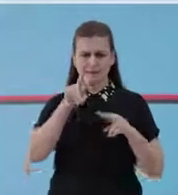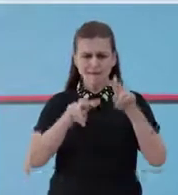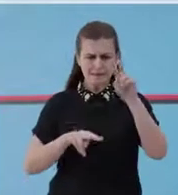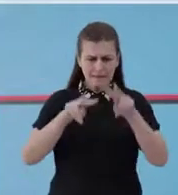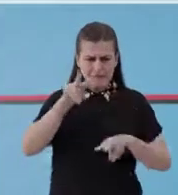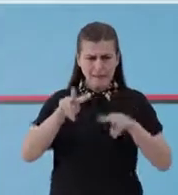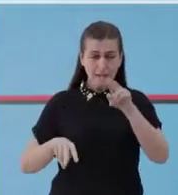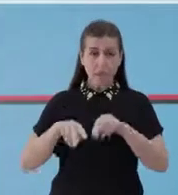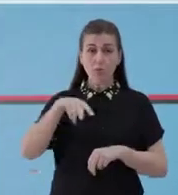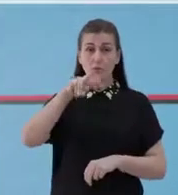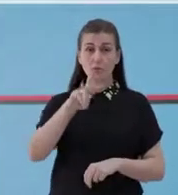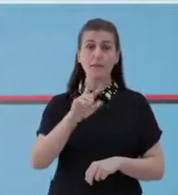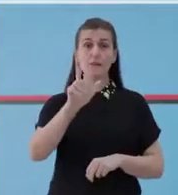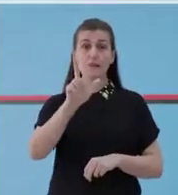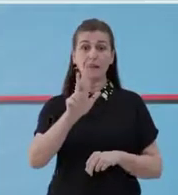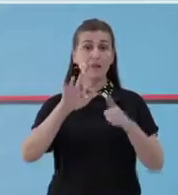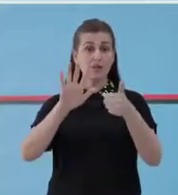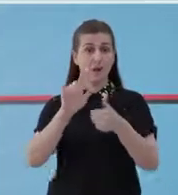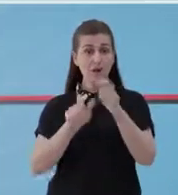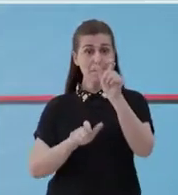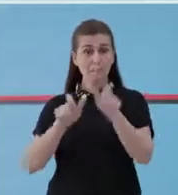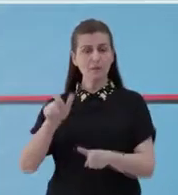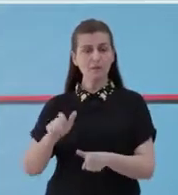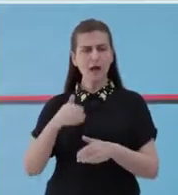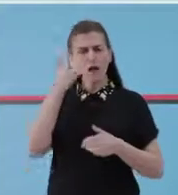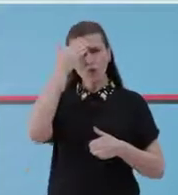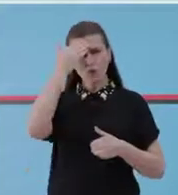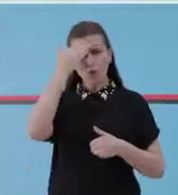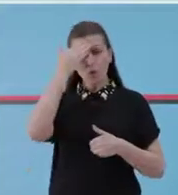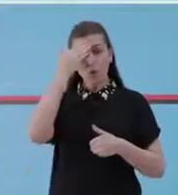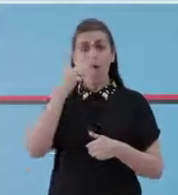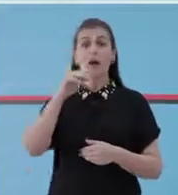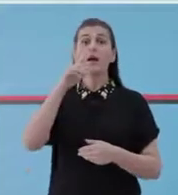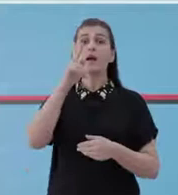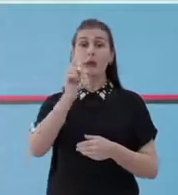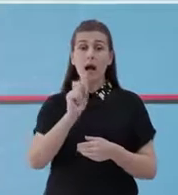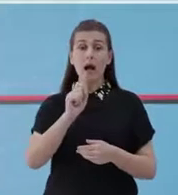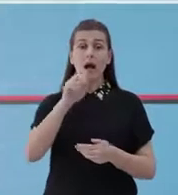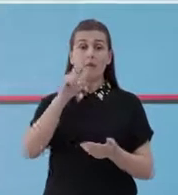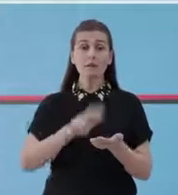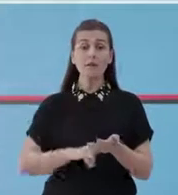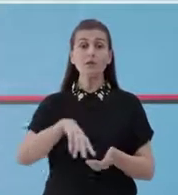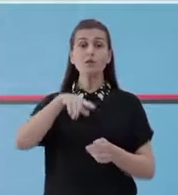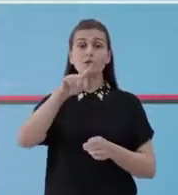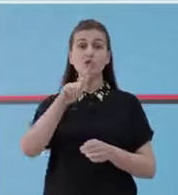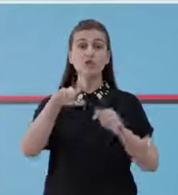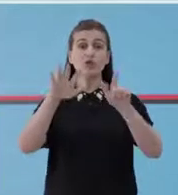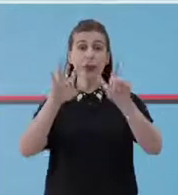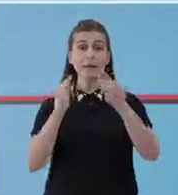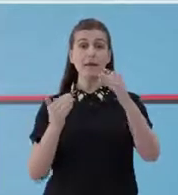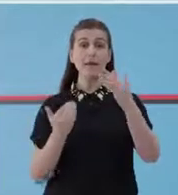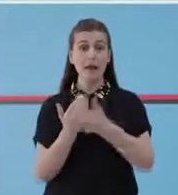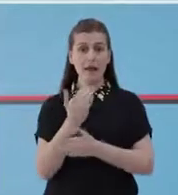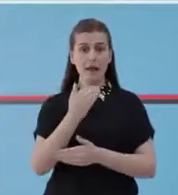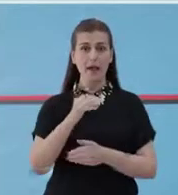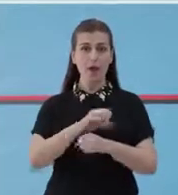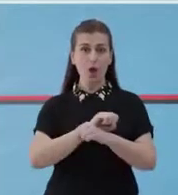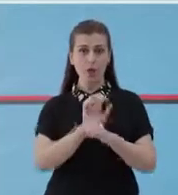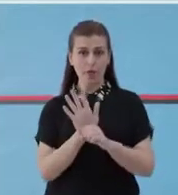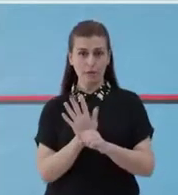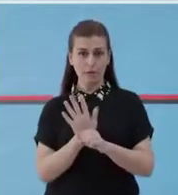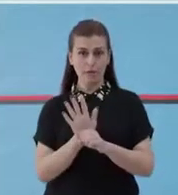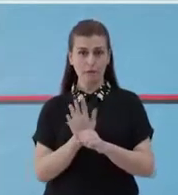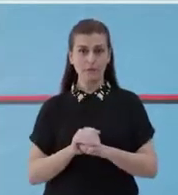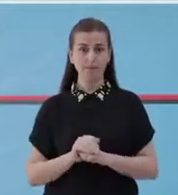236 personat të dushuar, prej të cilët janë konfirmuar 17 raste të reja me COVID-19.